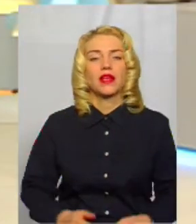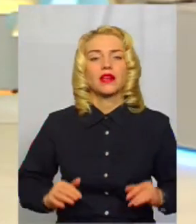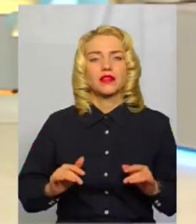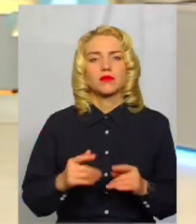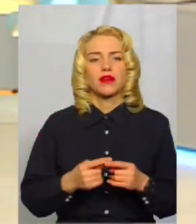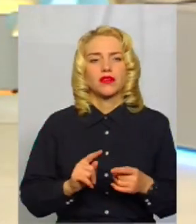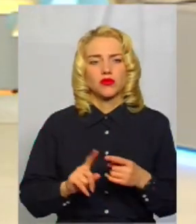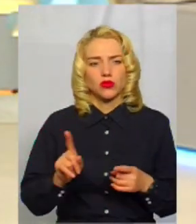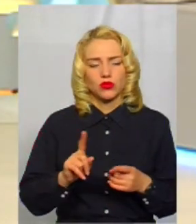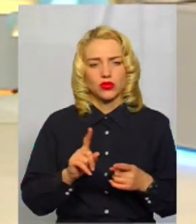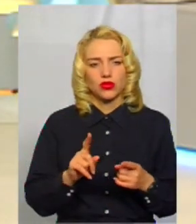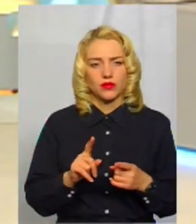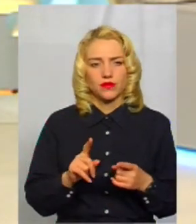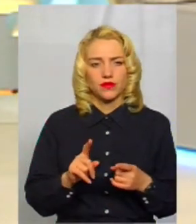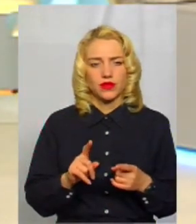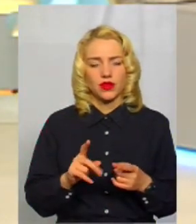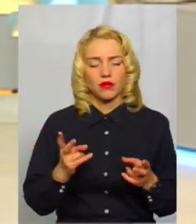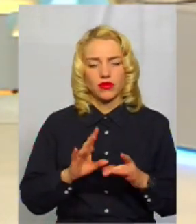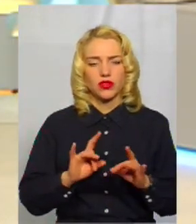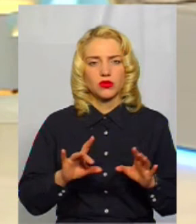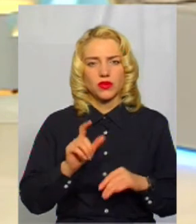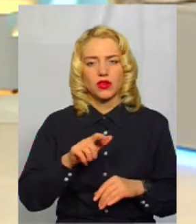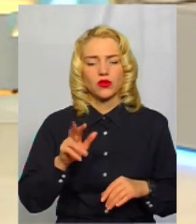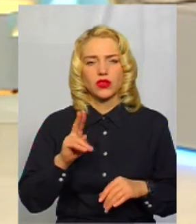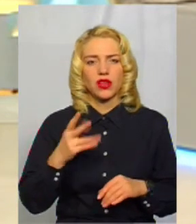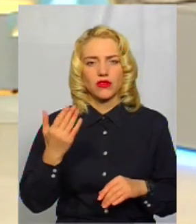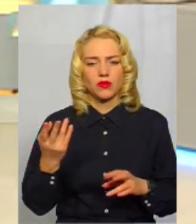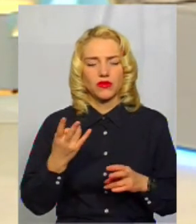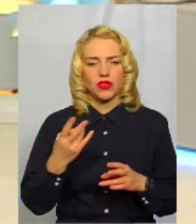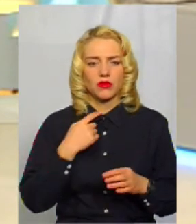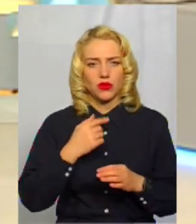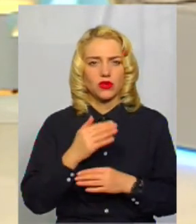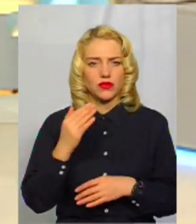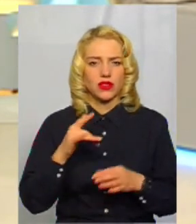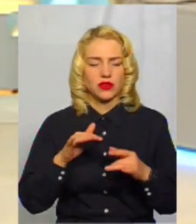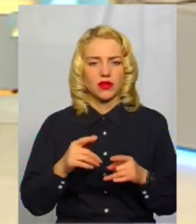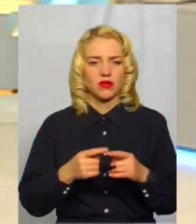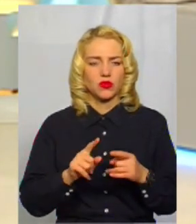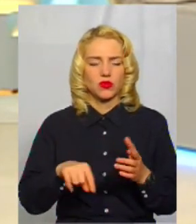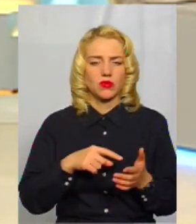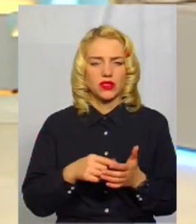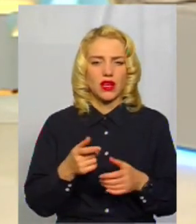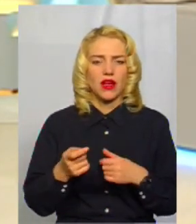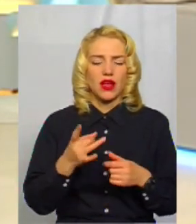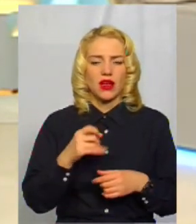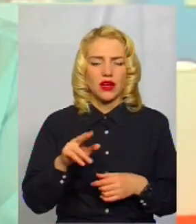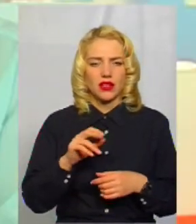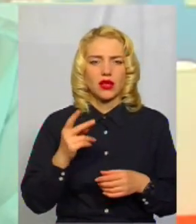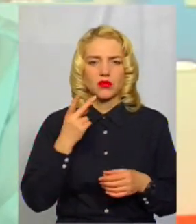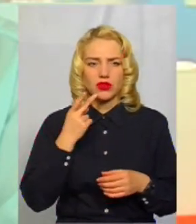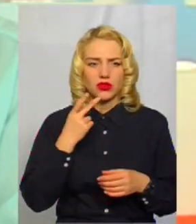в тому, що автори проєктів повинні розповідати людям, як вони можуть проголосувати. Справа в тому, що міська рада також постійно анонсує,